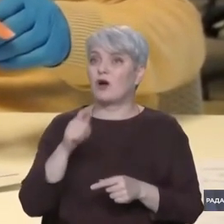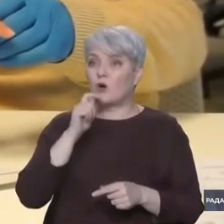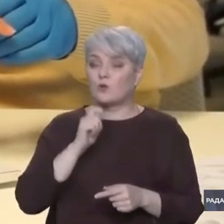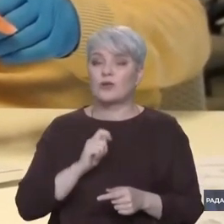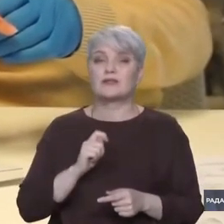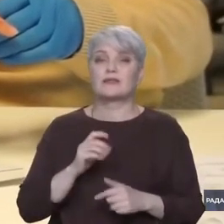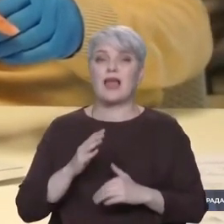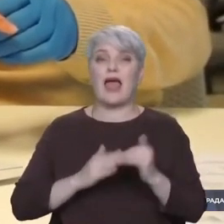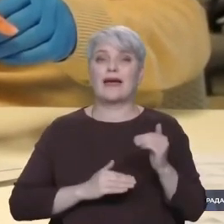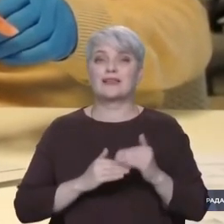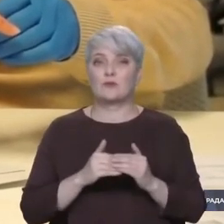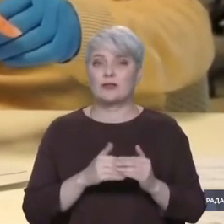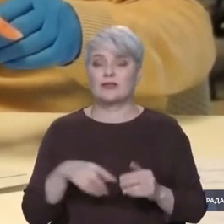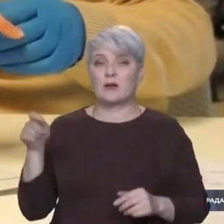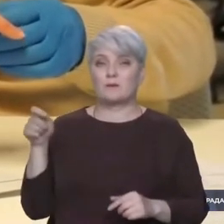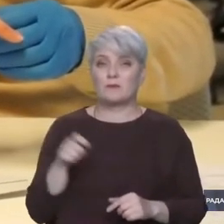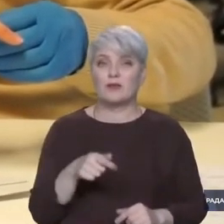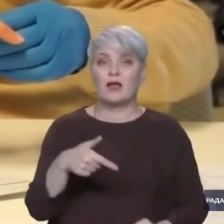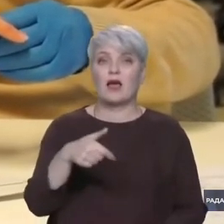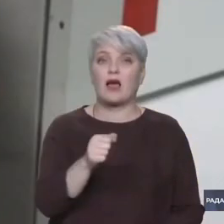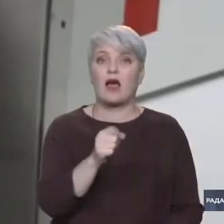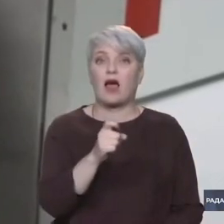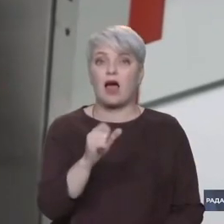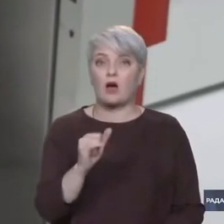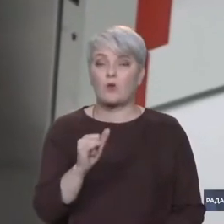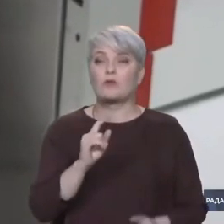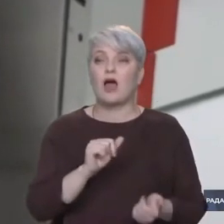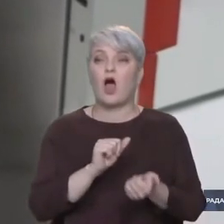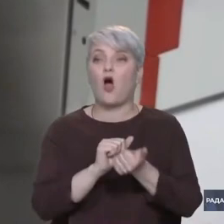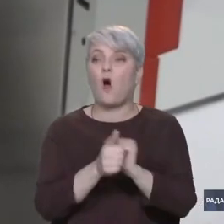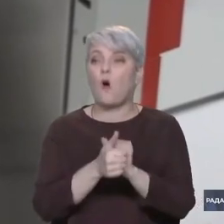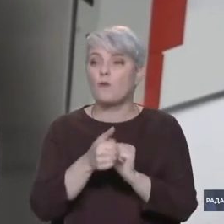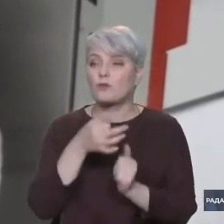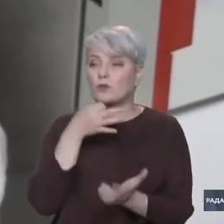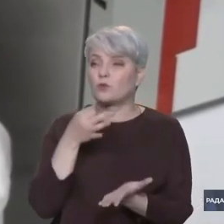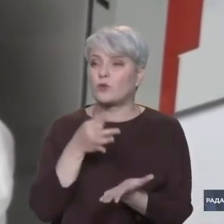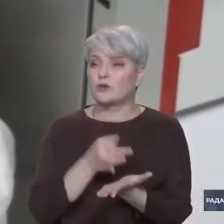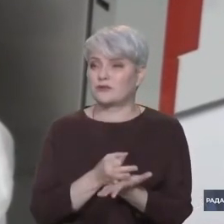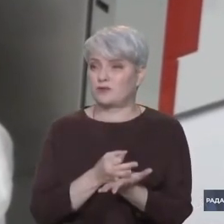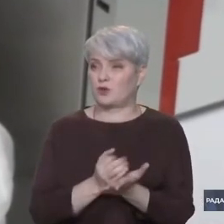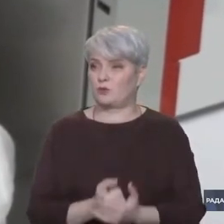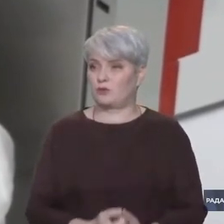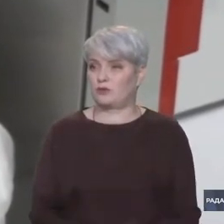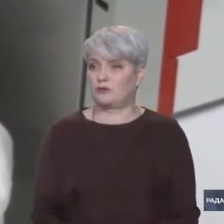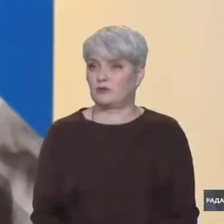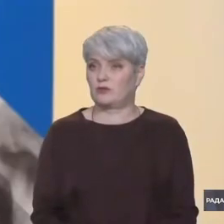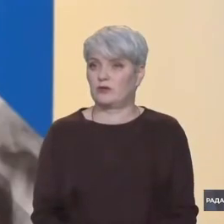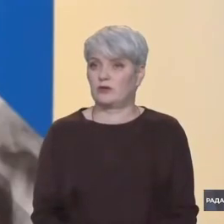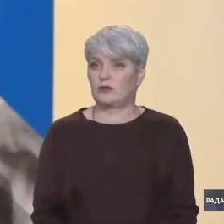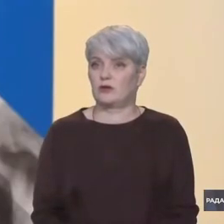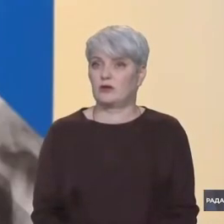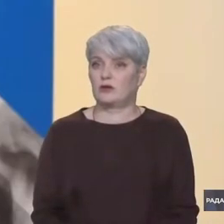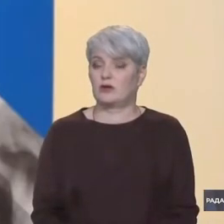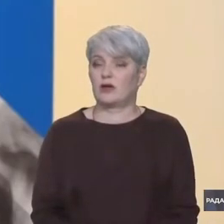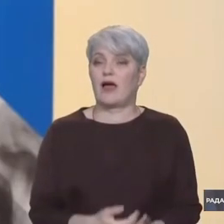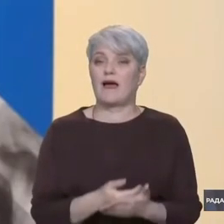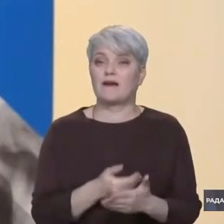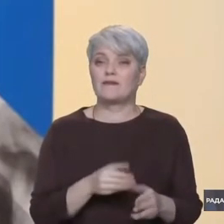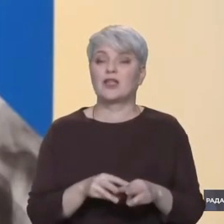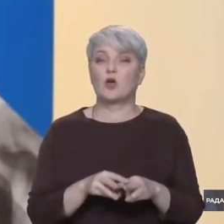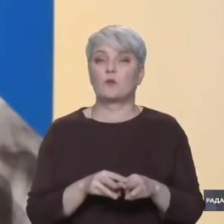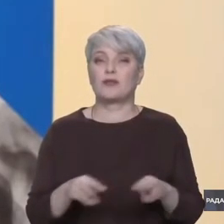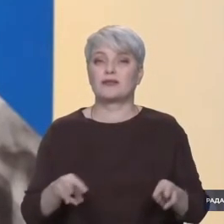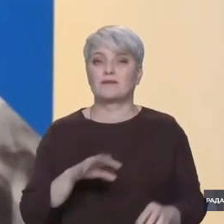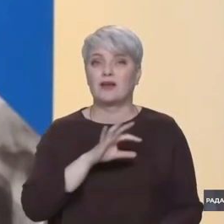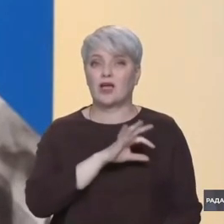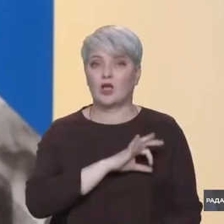судові експерти, які прибули до ГААГ для обміну досвідом. Від Міністерства юстиції,